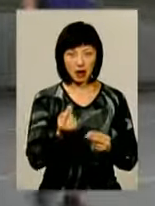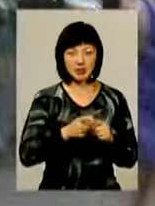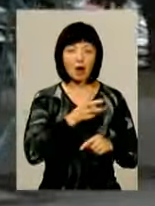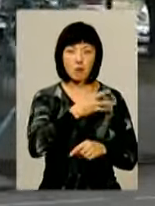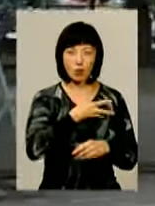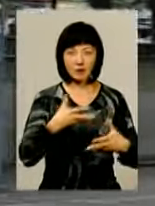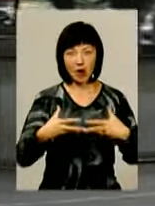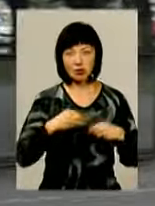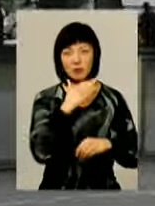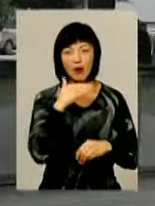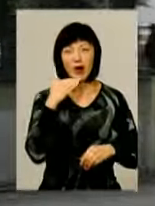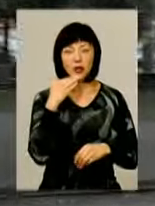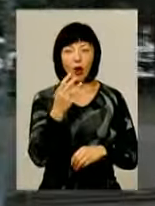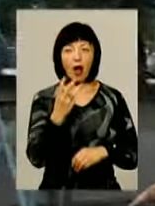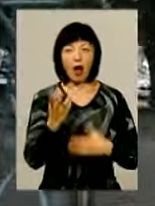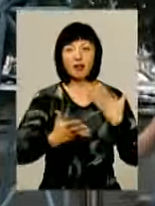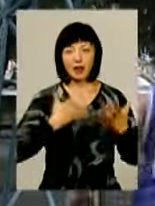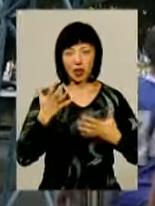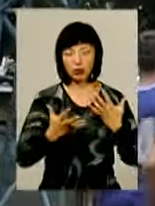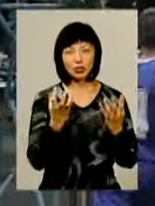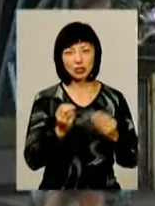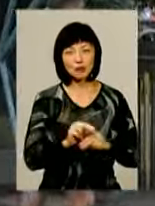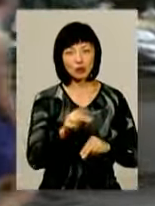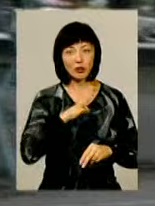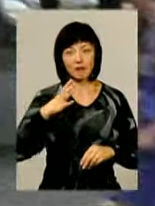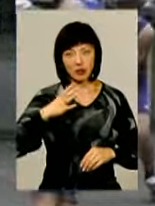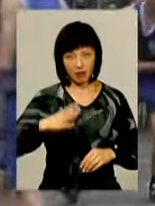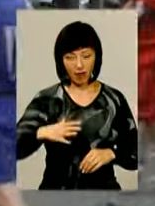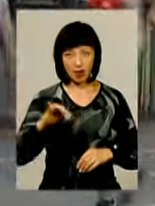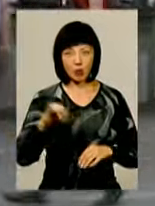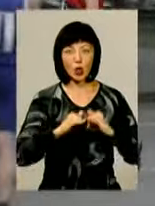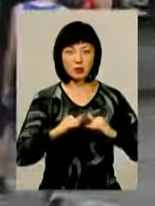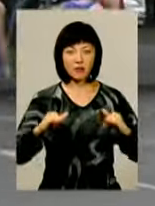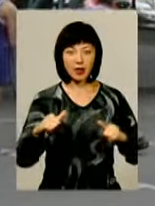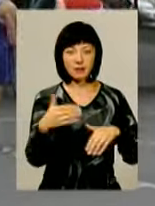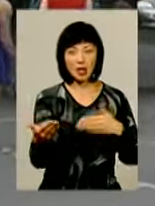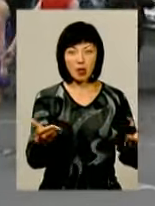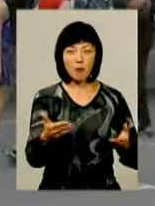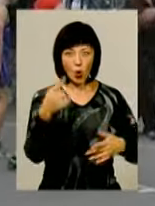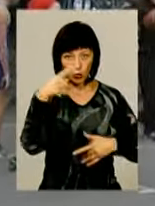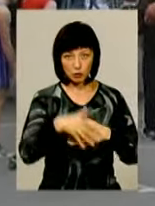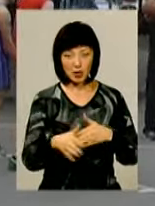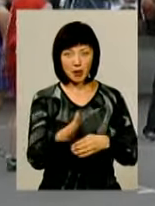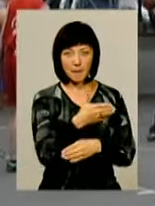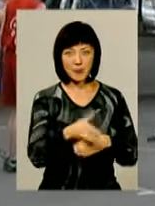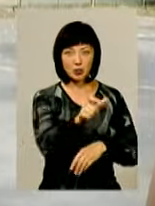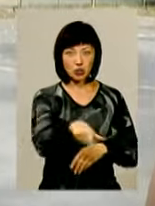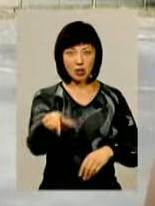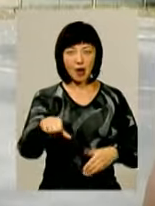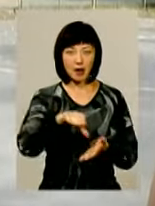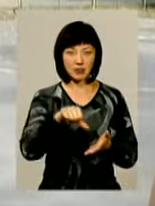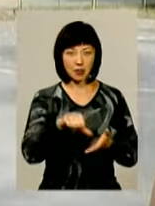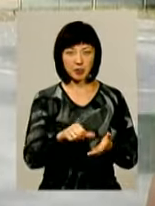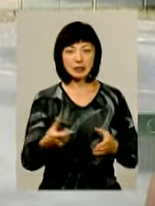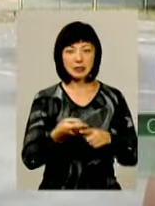емоції, враження та багато адреналіну. А ще вона вчить бути витривалими та розвиває взаєморозуміння між партнерами на майданчику. Це